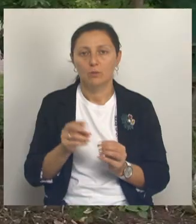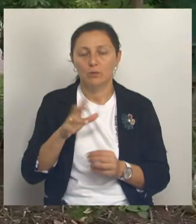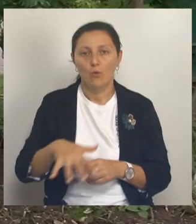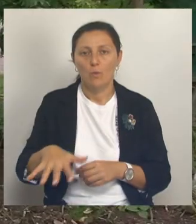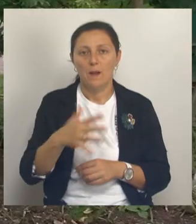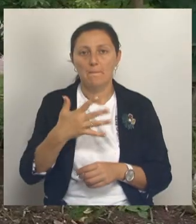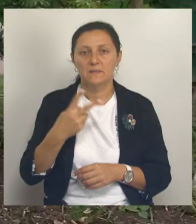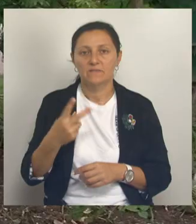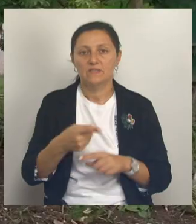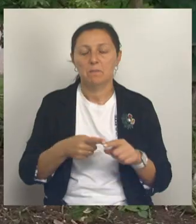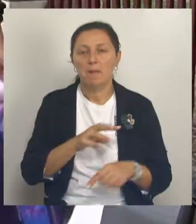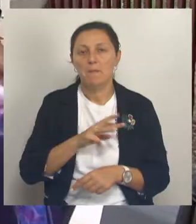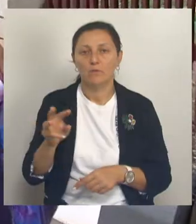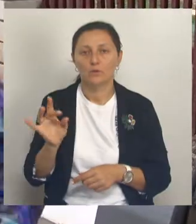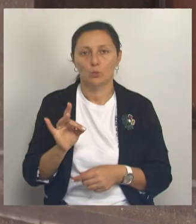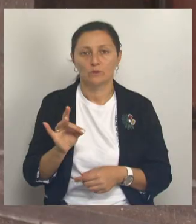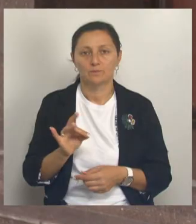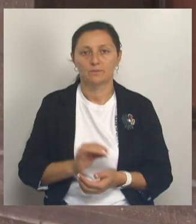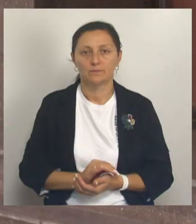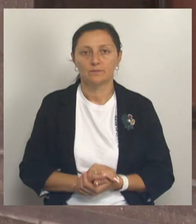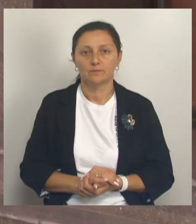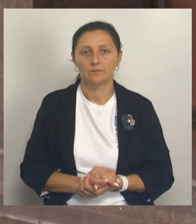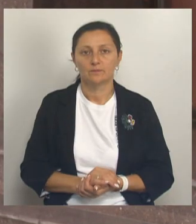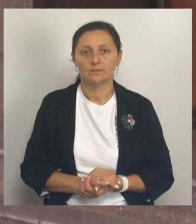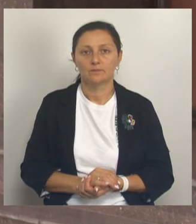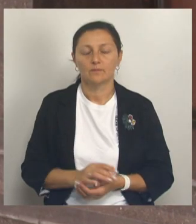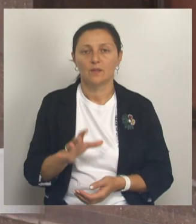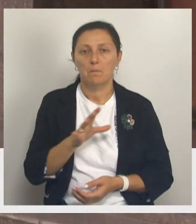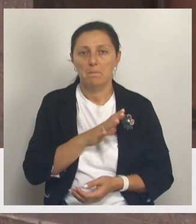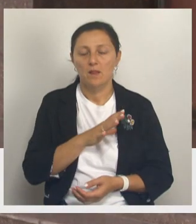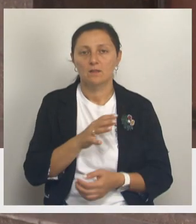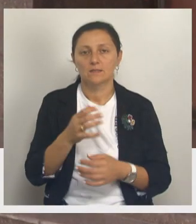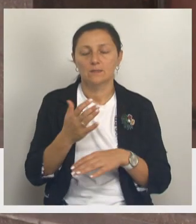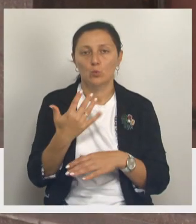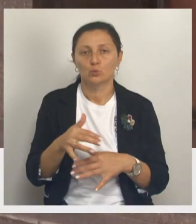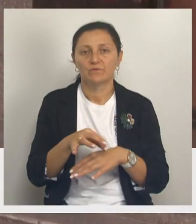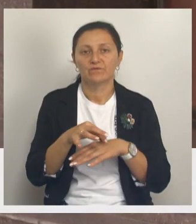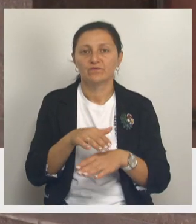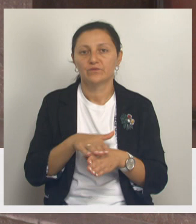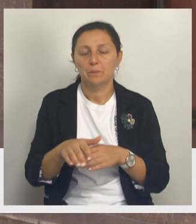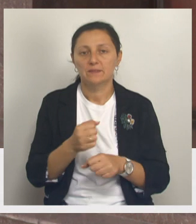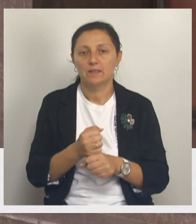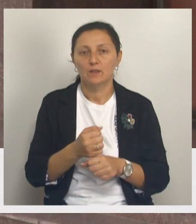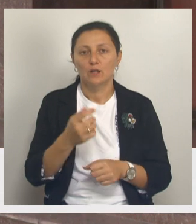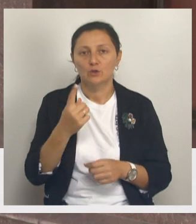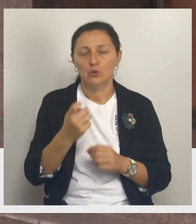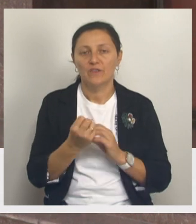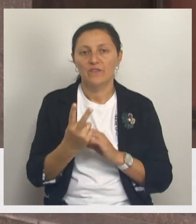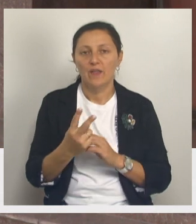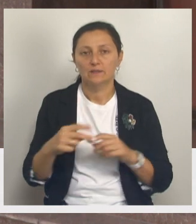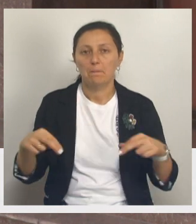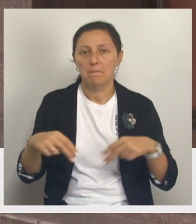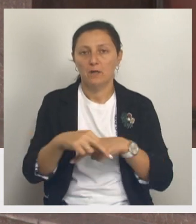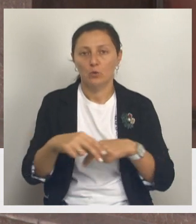52,5 миллиона рублей. Было дообустроено 119 пешеходных переходов. Соответственно, при этом